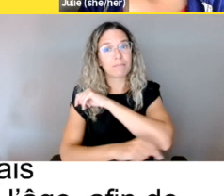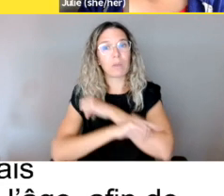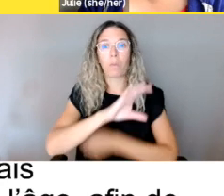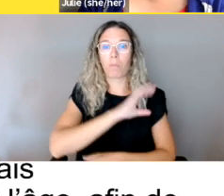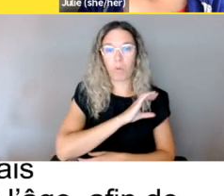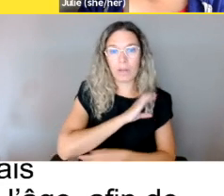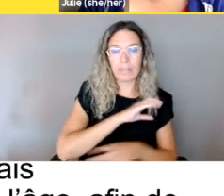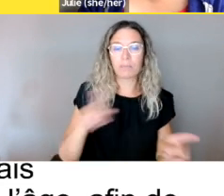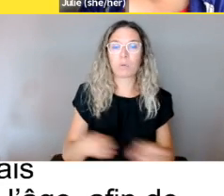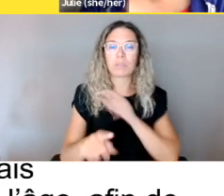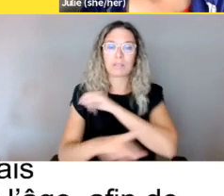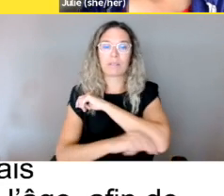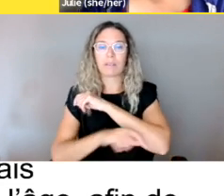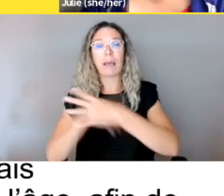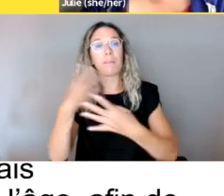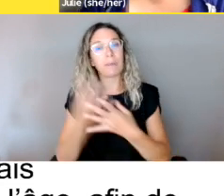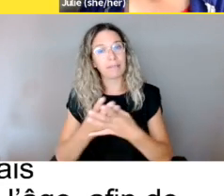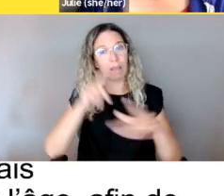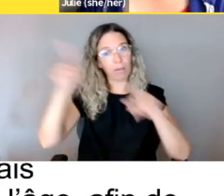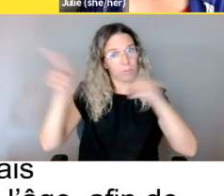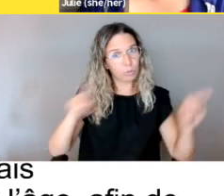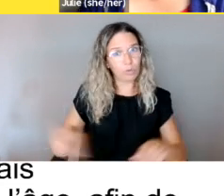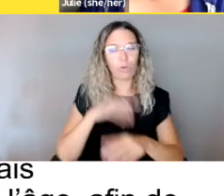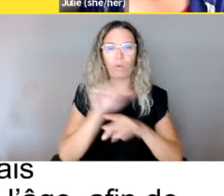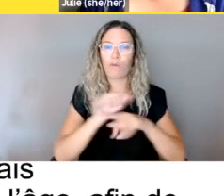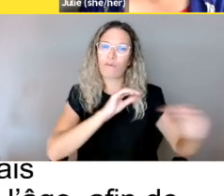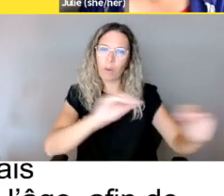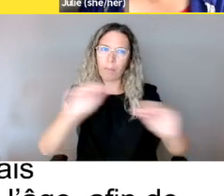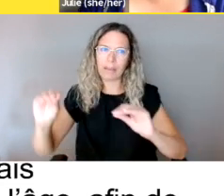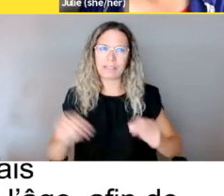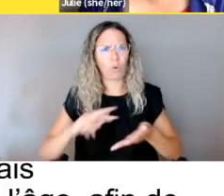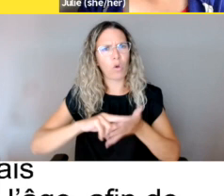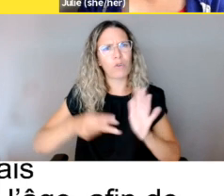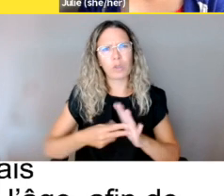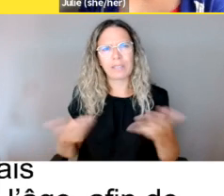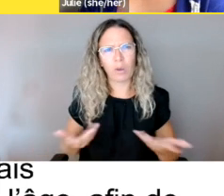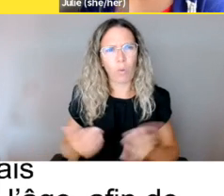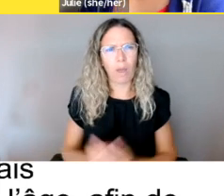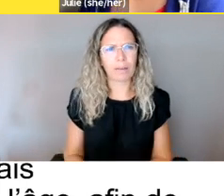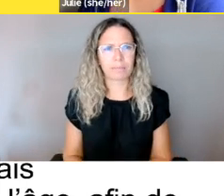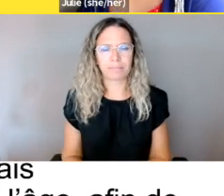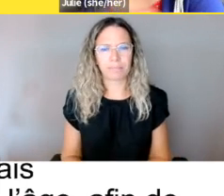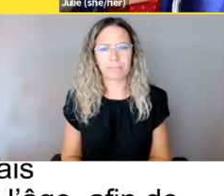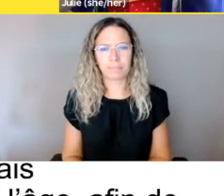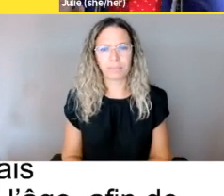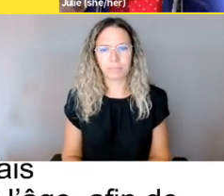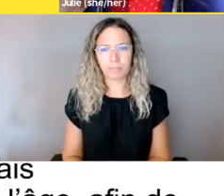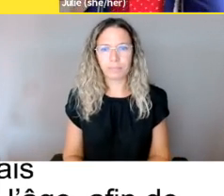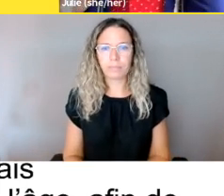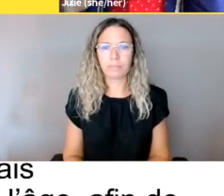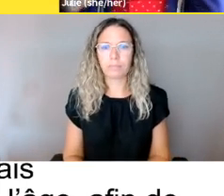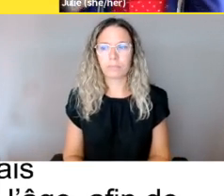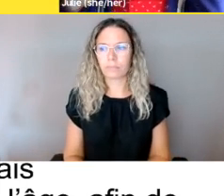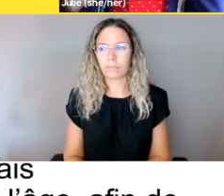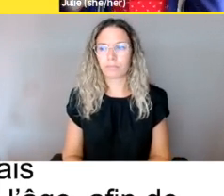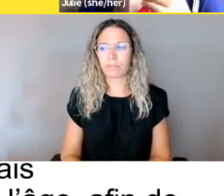police et les personnels pénitentiaires. » Donc, qu'est-ce que ça veut dire? Ça veut dire qu'en